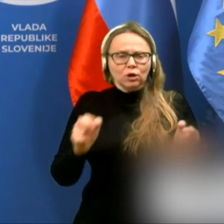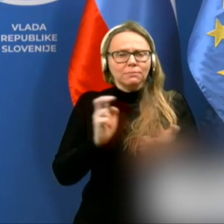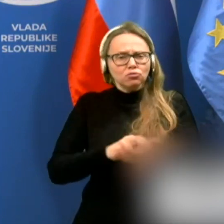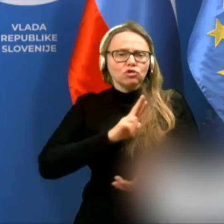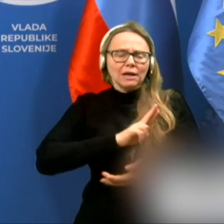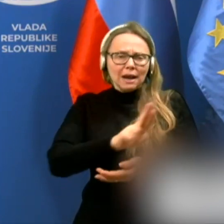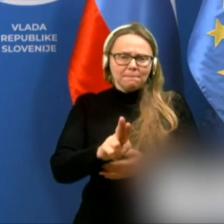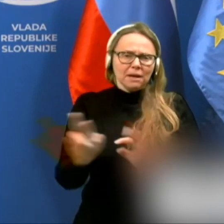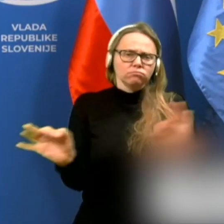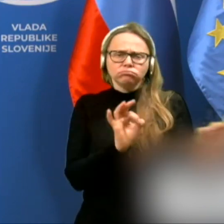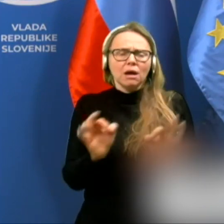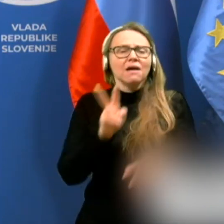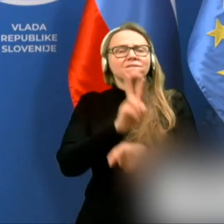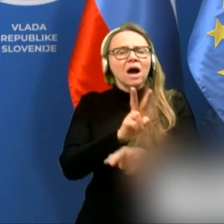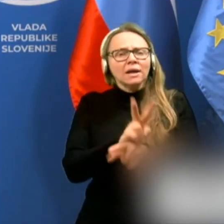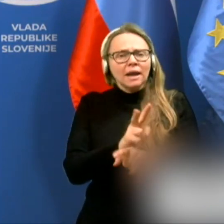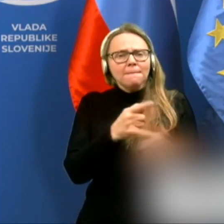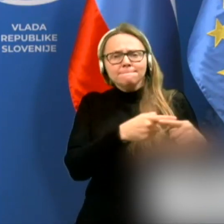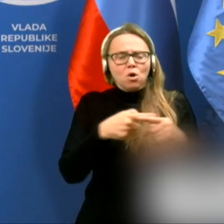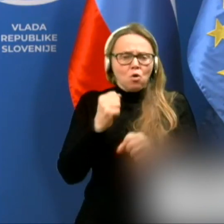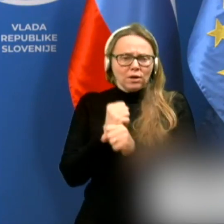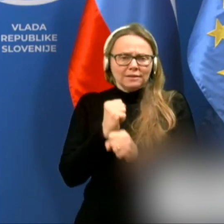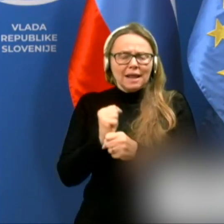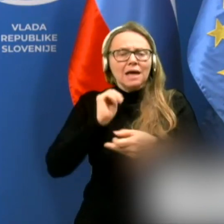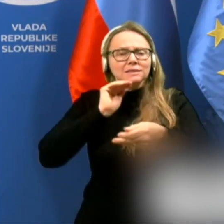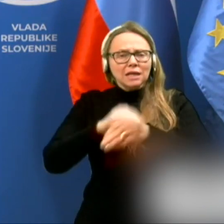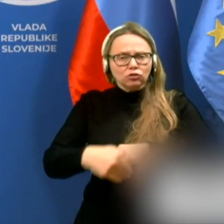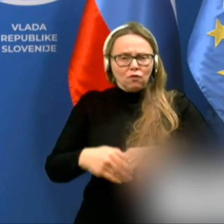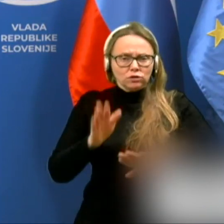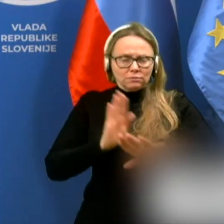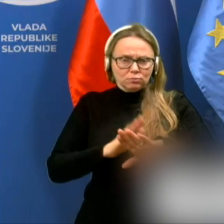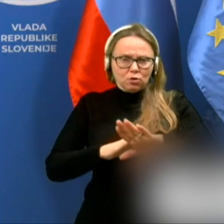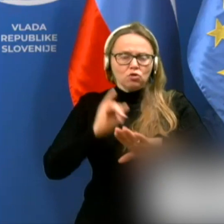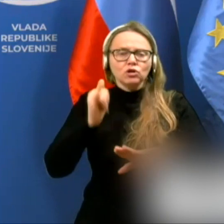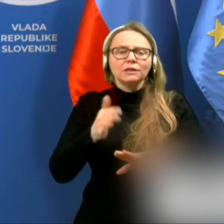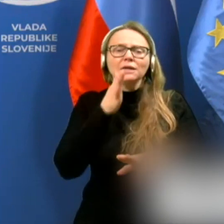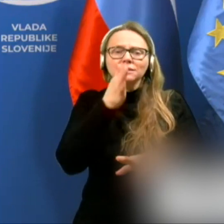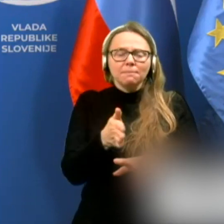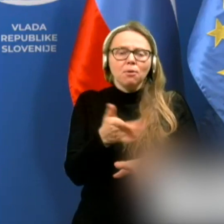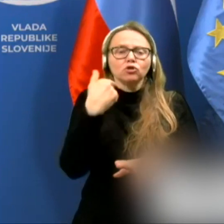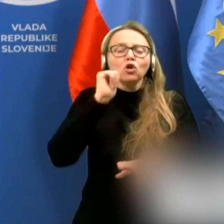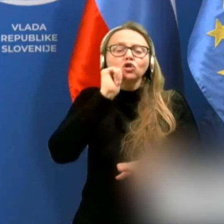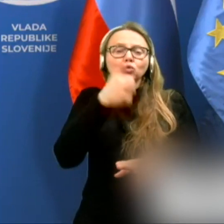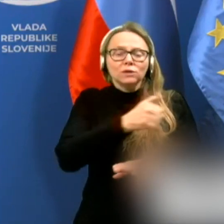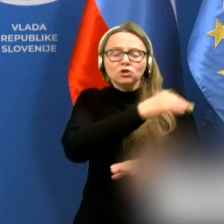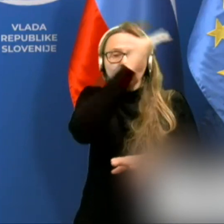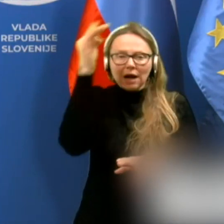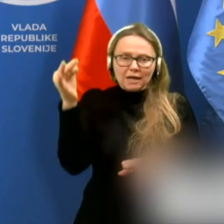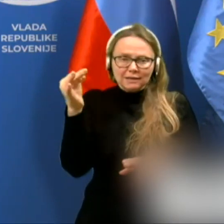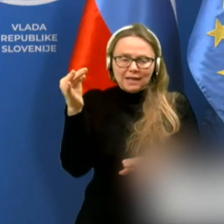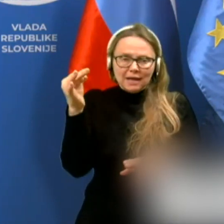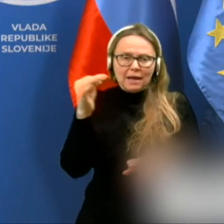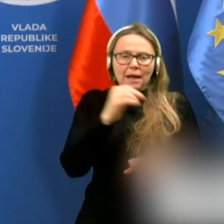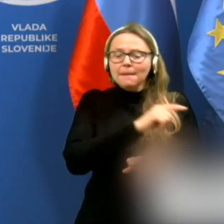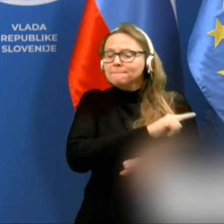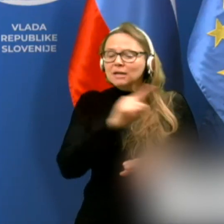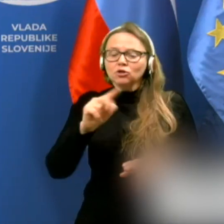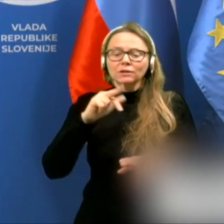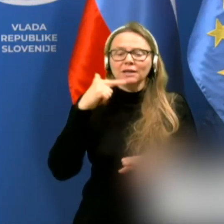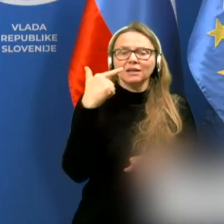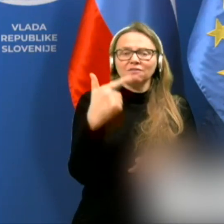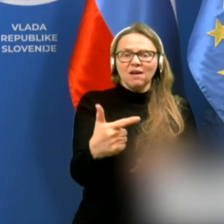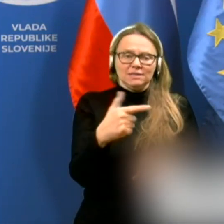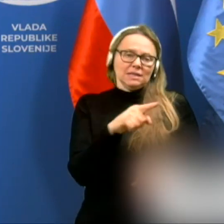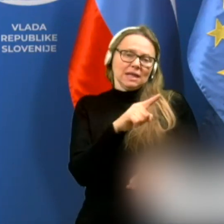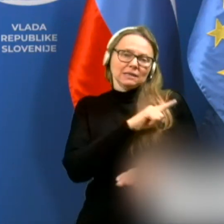varne pogoje dela. Zadovoljstvom sporočam, da se bo do od jutrišnjega dne pa vse do 23.